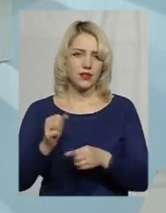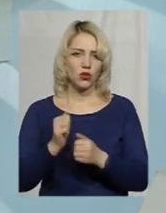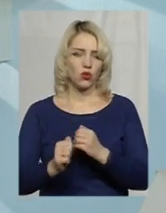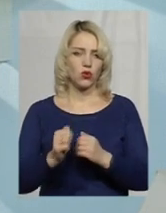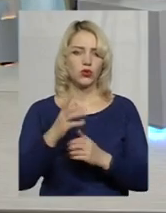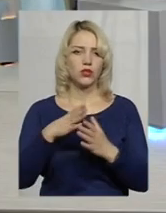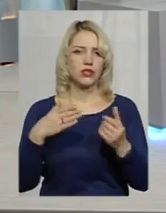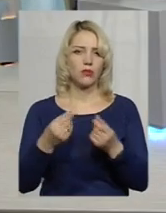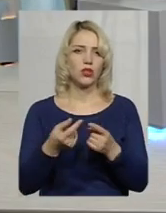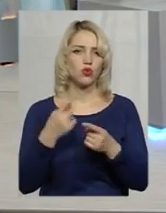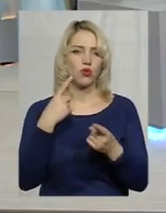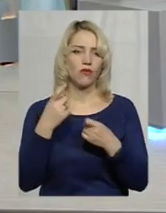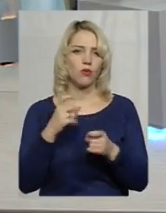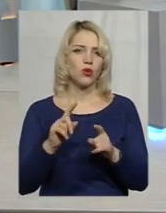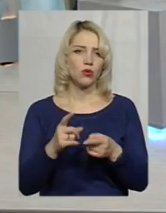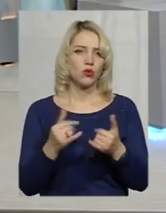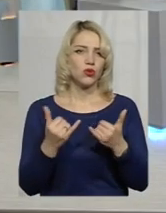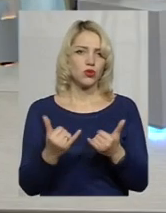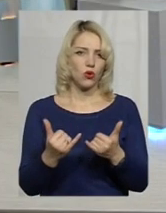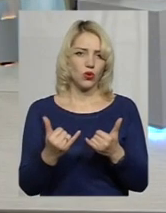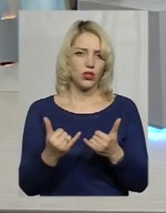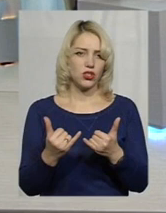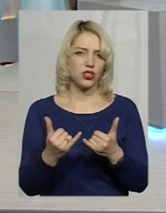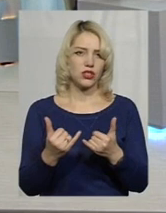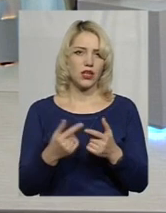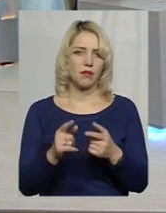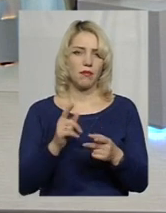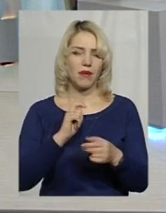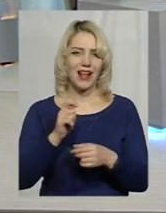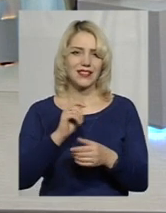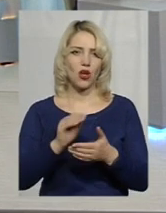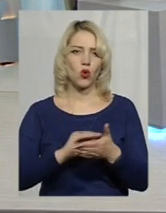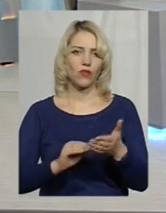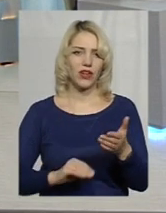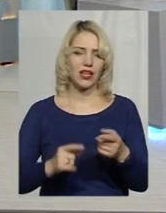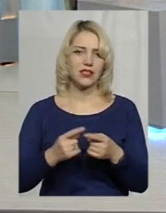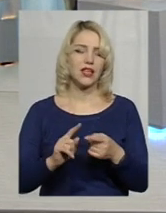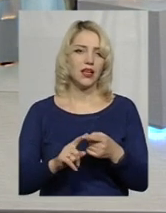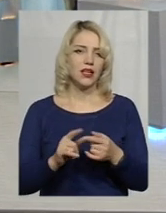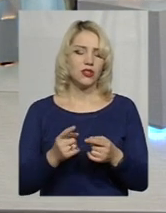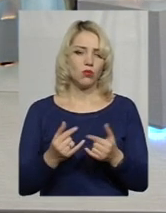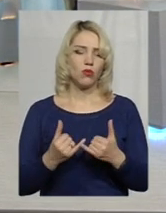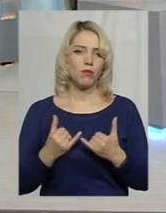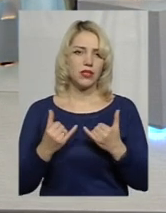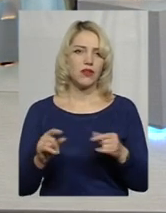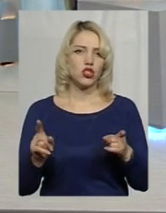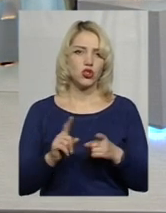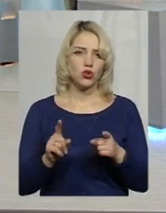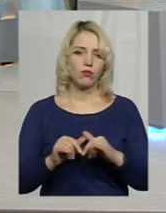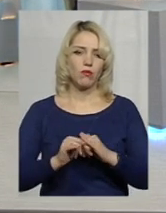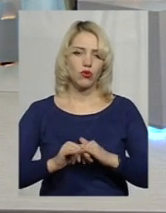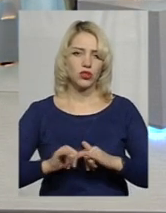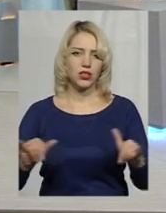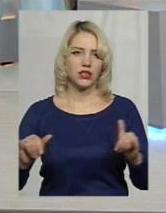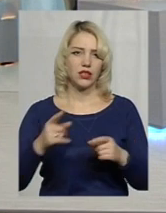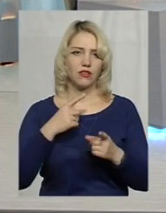інформацію. Тому і сьогоднішня прес-конференція, сьогоднішній Бринфінг цьому присвячені. Для того, щоб поширити інформацію,